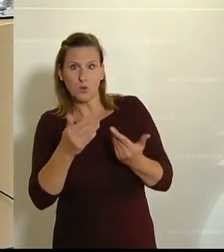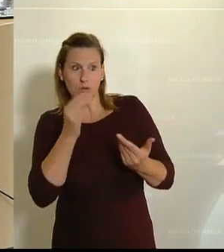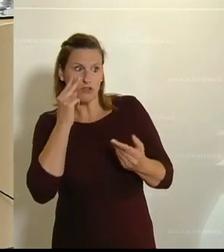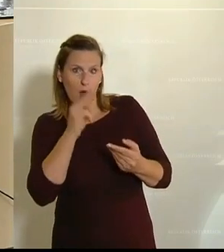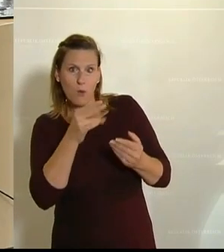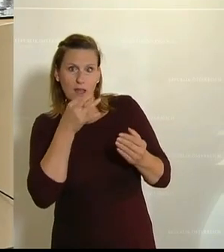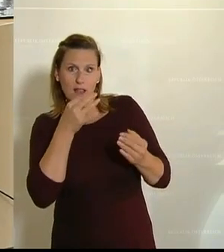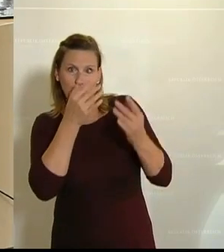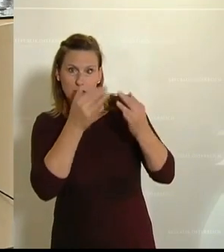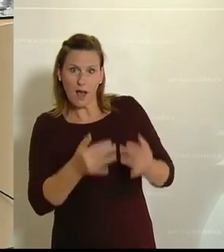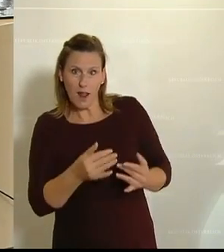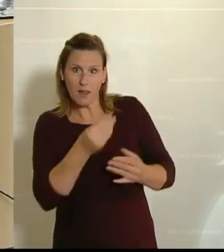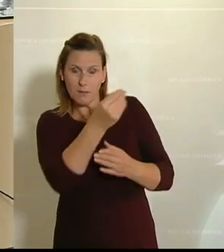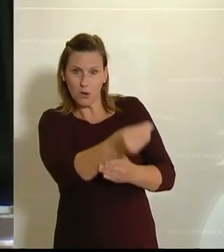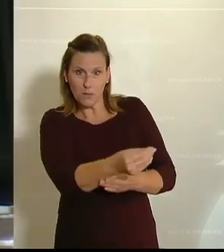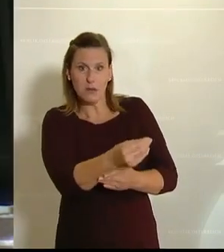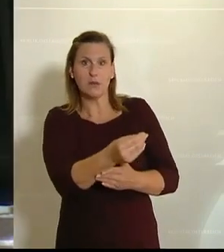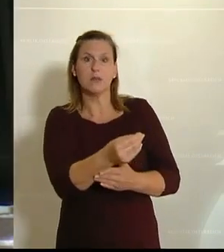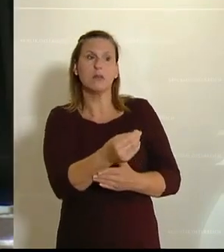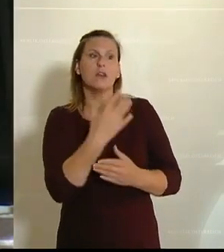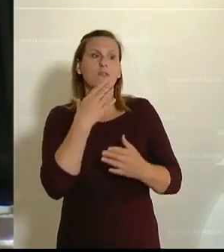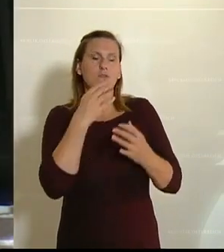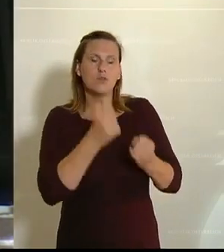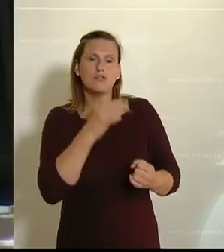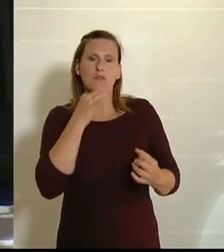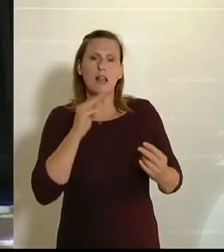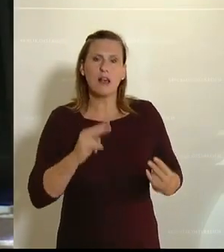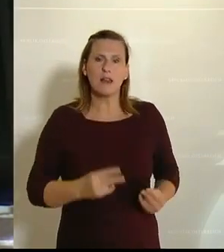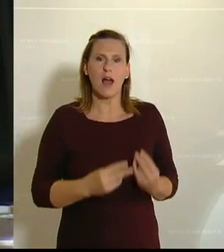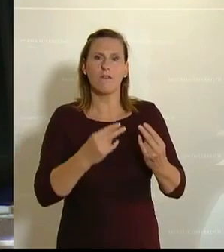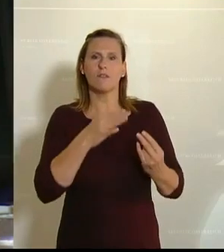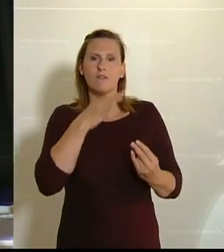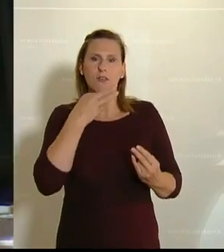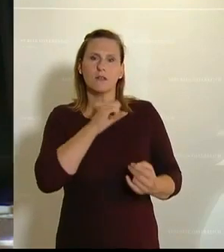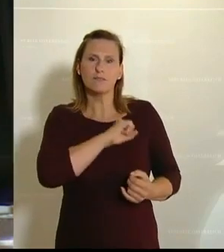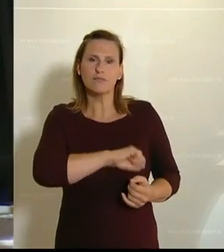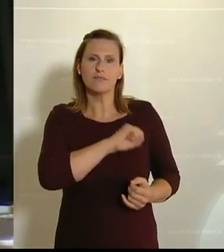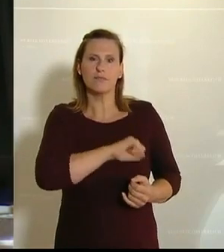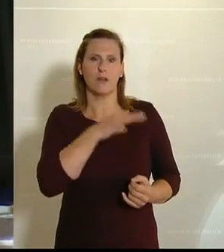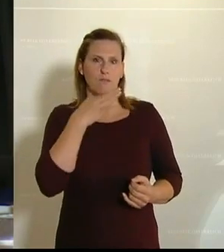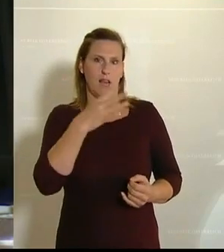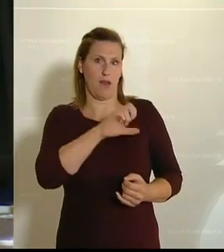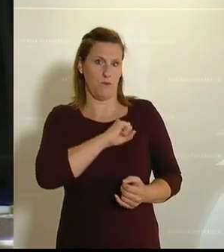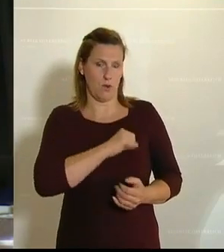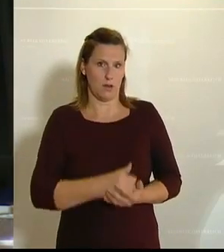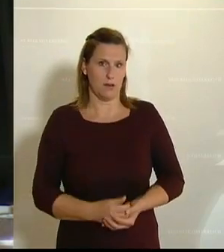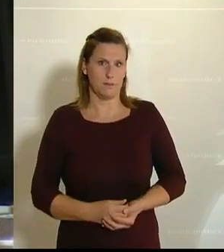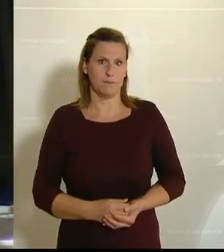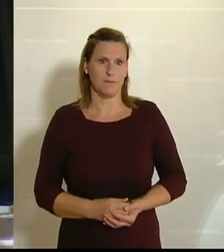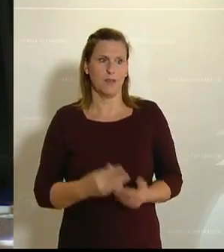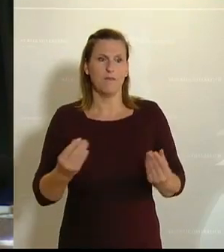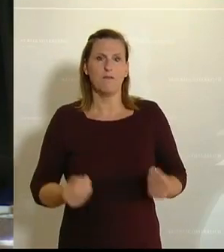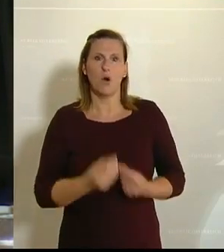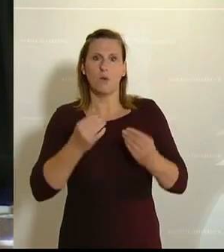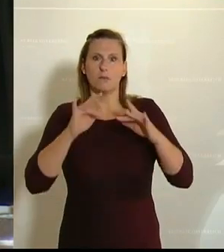Ich wünsche Dir persönlich viel Kraft, viel Ausdauer, viel Erfolg. Ich wünsche es Dir deswegen, weil es um unsere